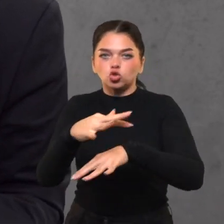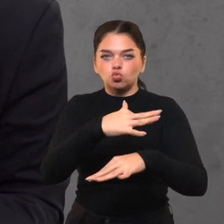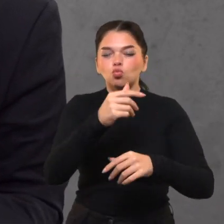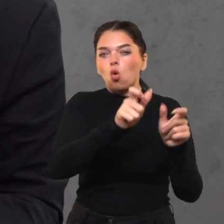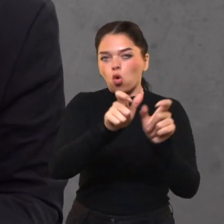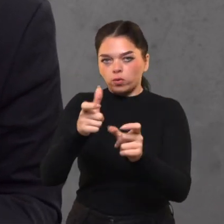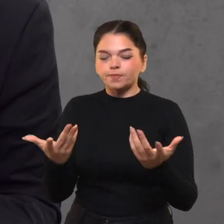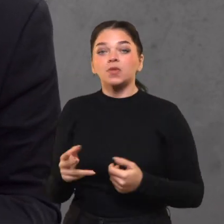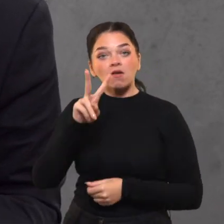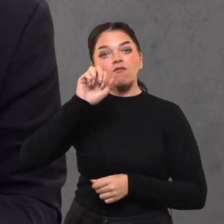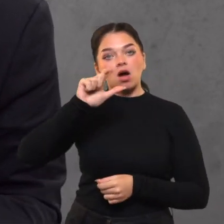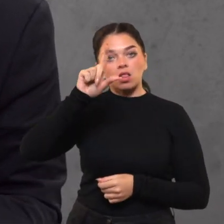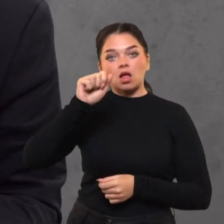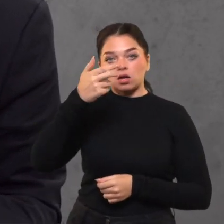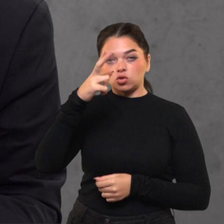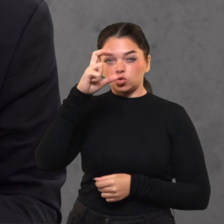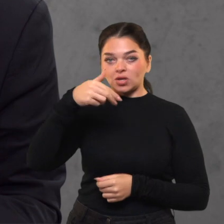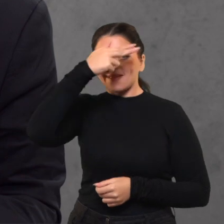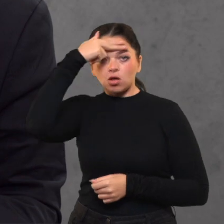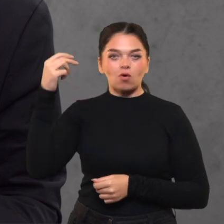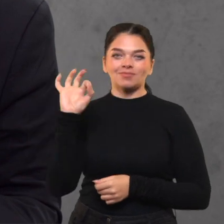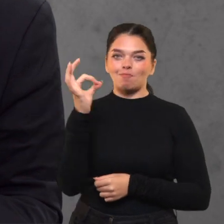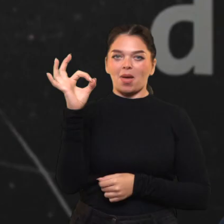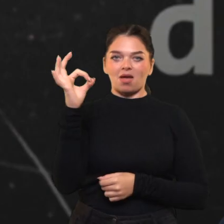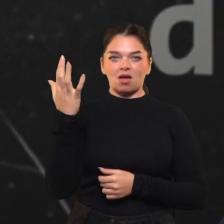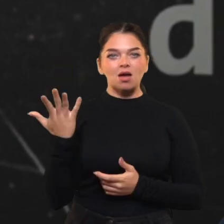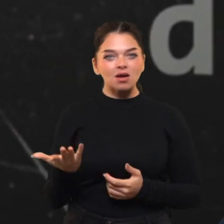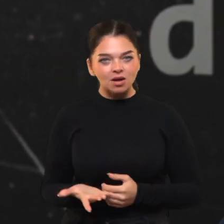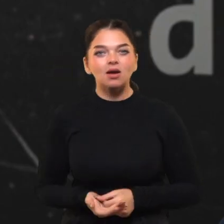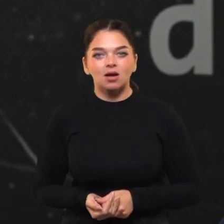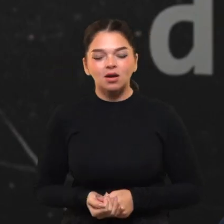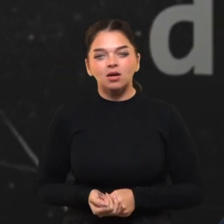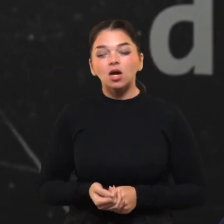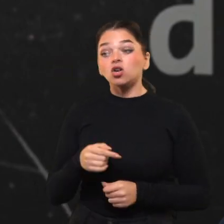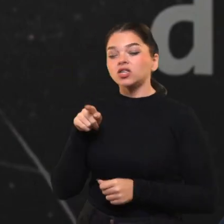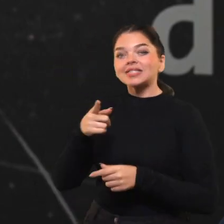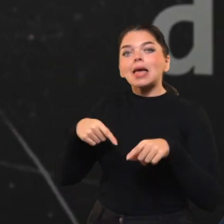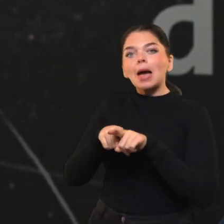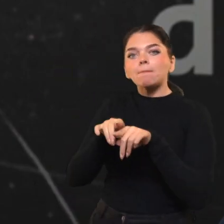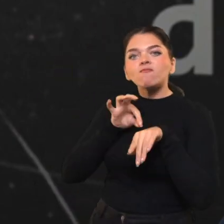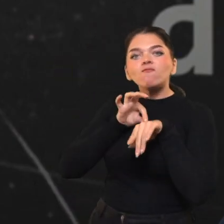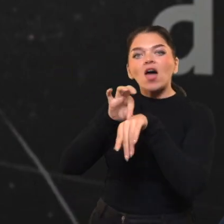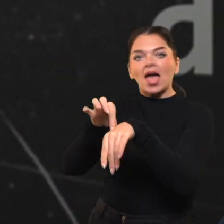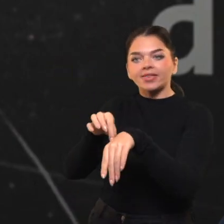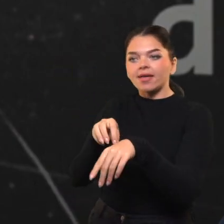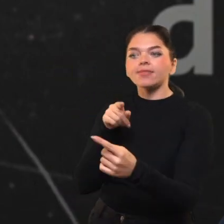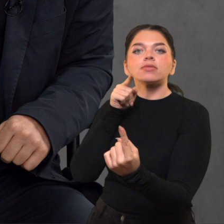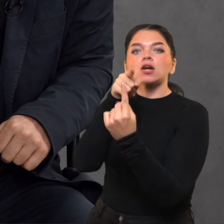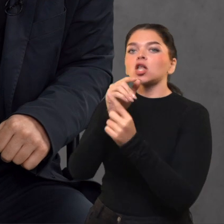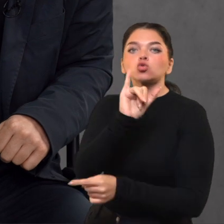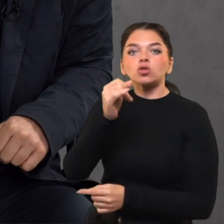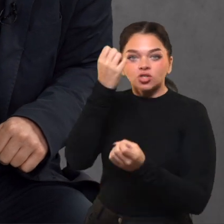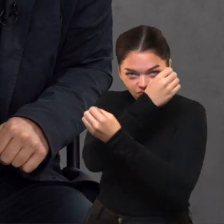valančius, tai yra mūsų tautos pirliukas. Galima būtų pasakyti, kad jis buvo tas vedlys iš šviesą?